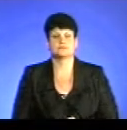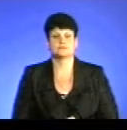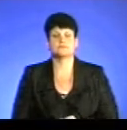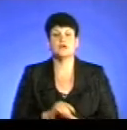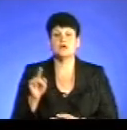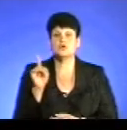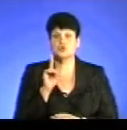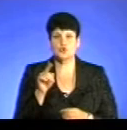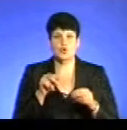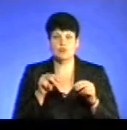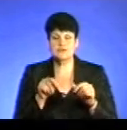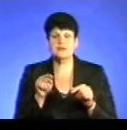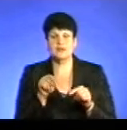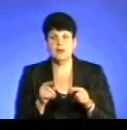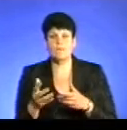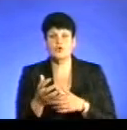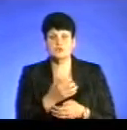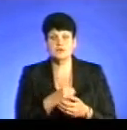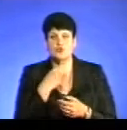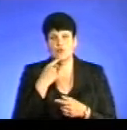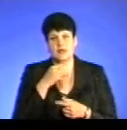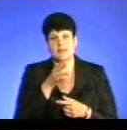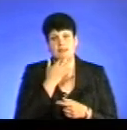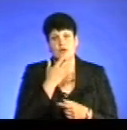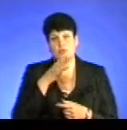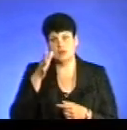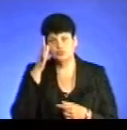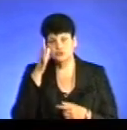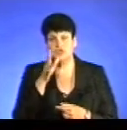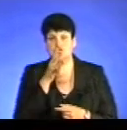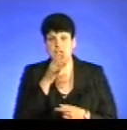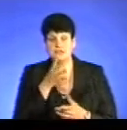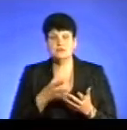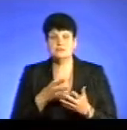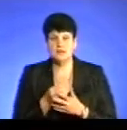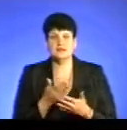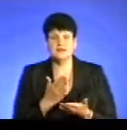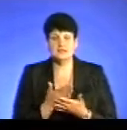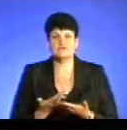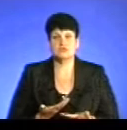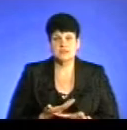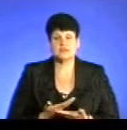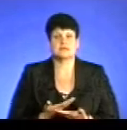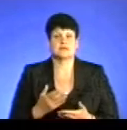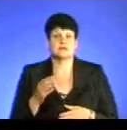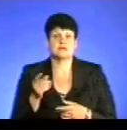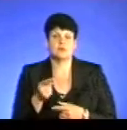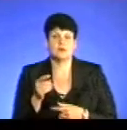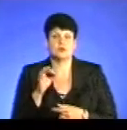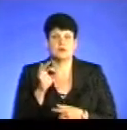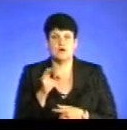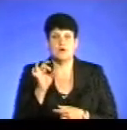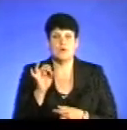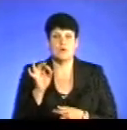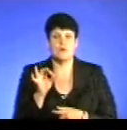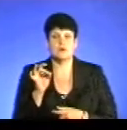Що посієш, та й пожнеш, говорить народна мудрість. Час розплати настав і в житті тернополянина Олега Ордехи. Десятки років